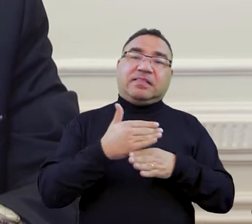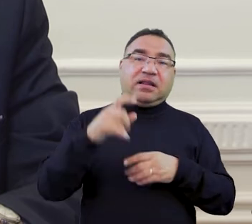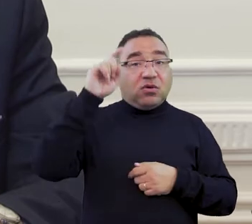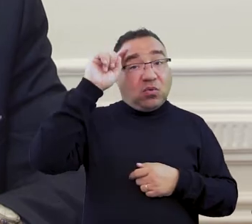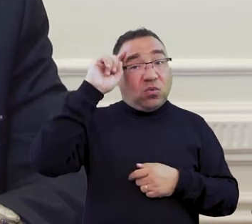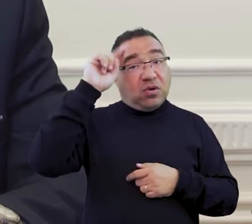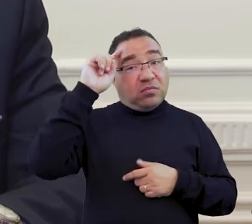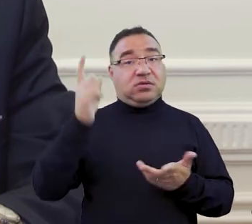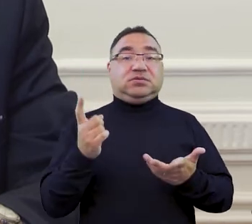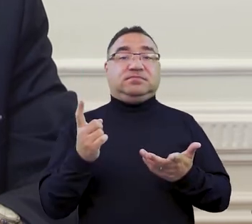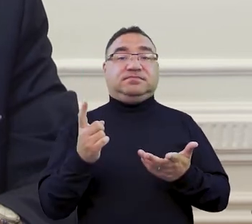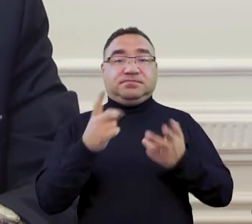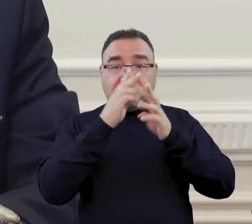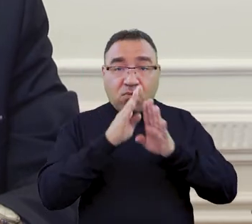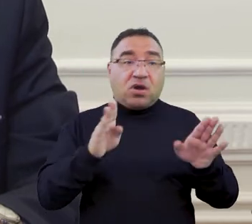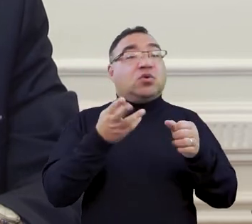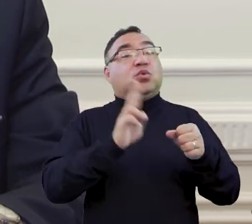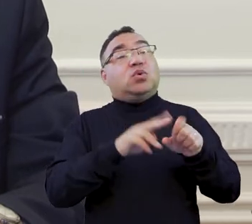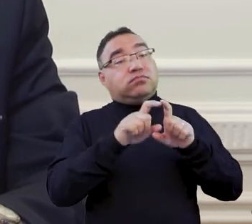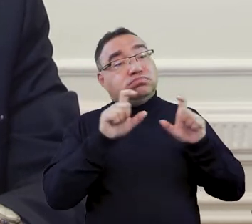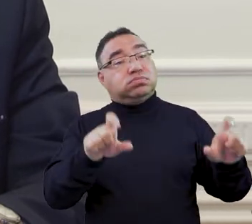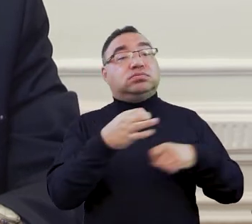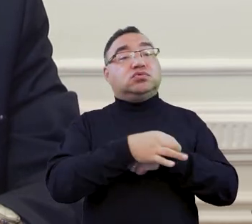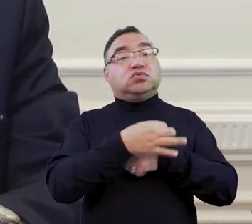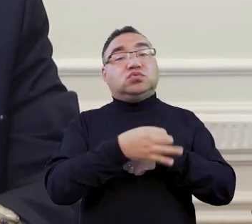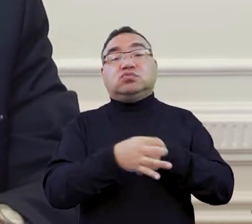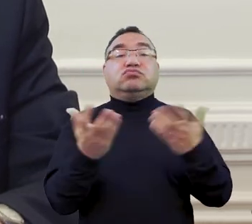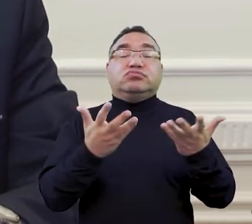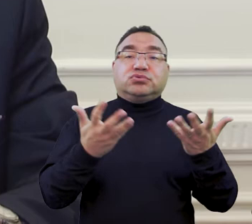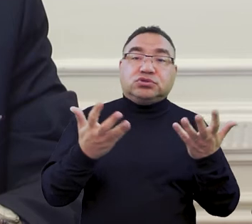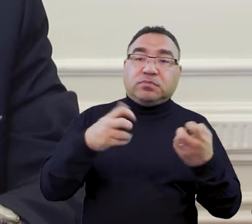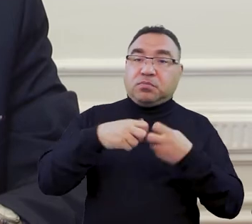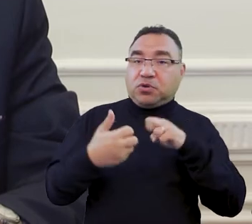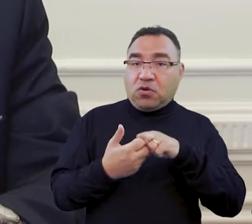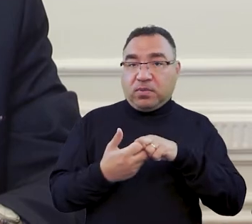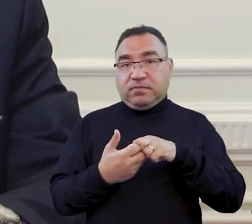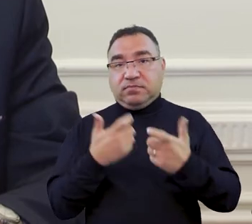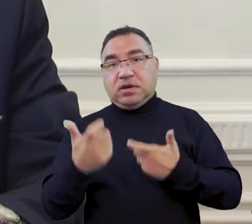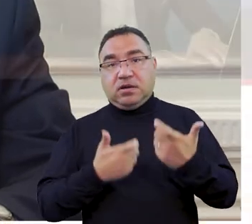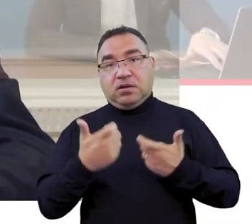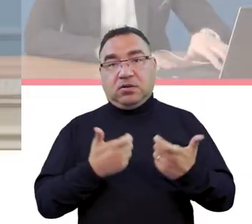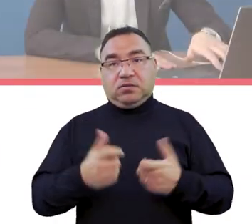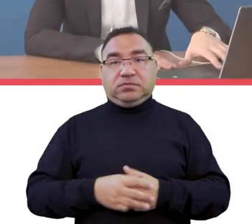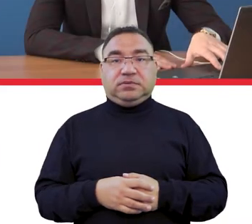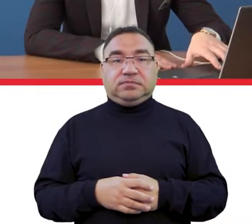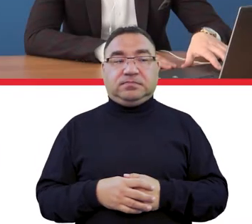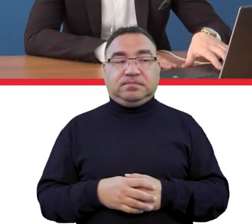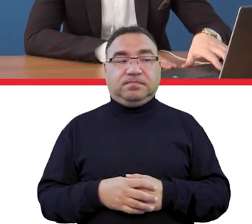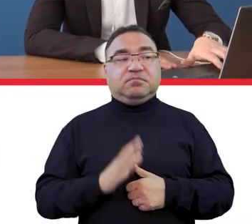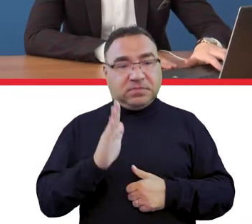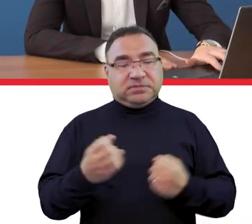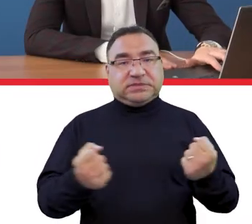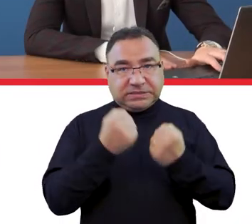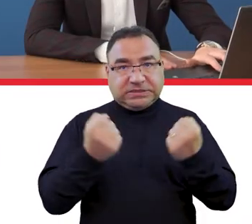kłopoty, to proszę pokazać, która uczelnia gdzieś tam odstaje od tego kierunku i